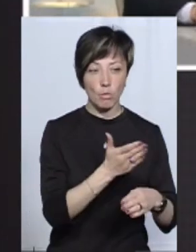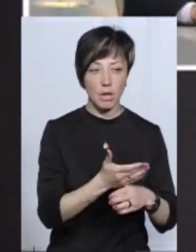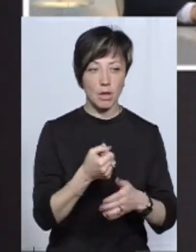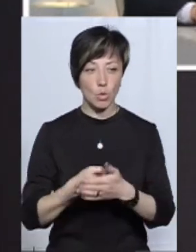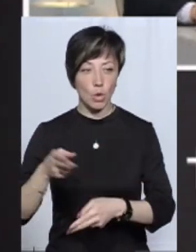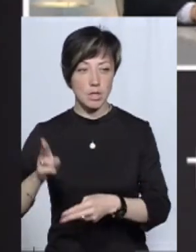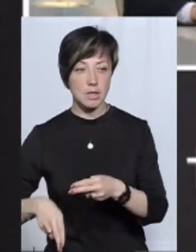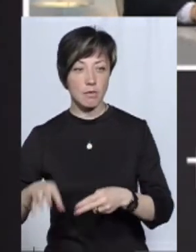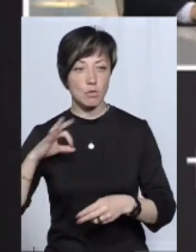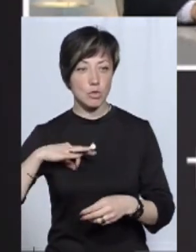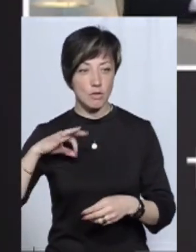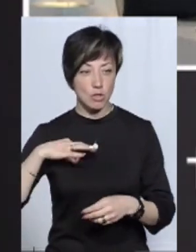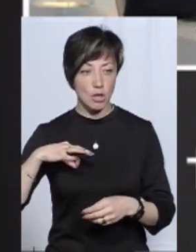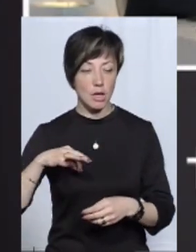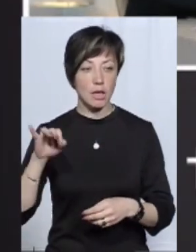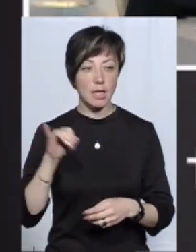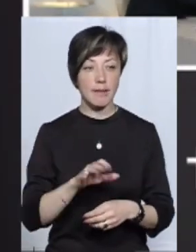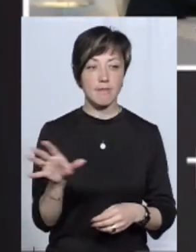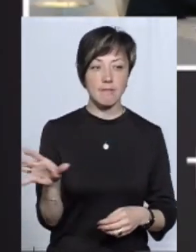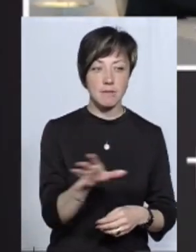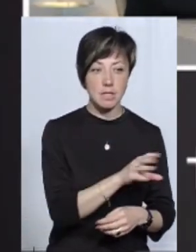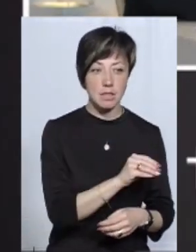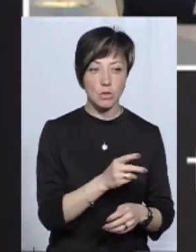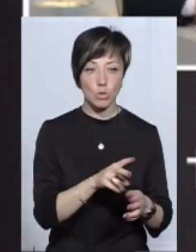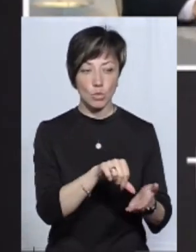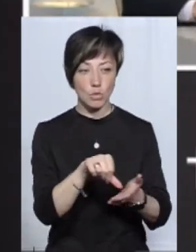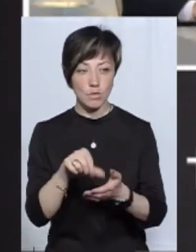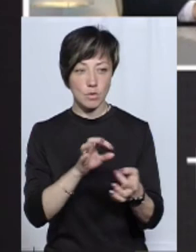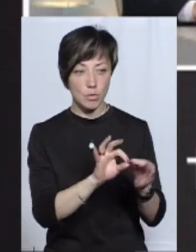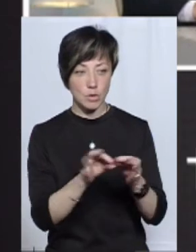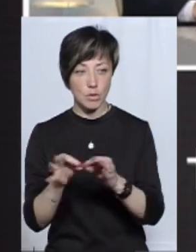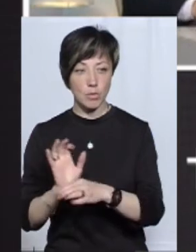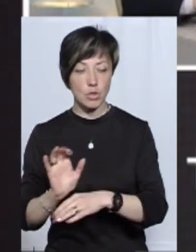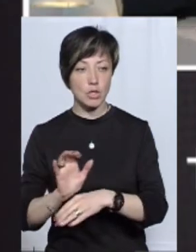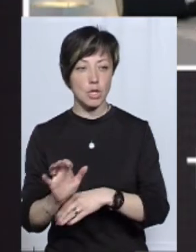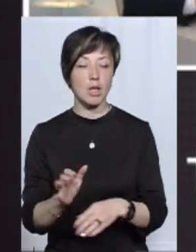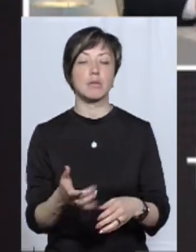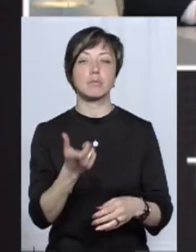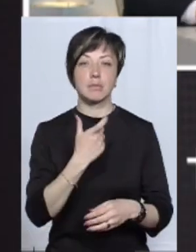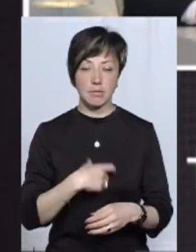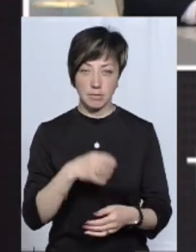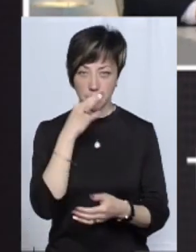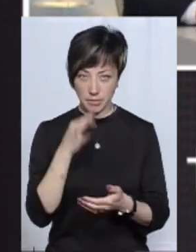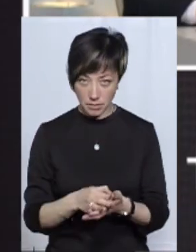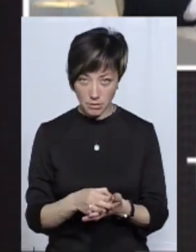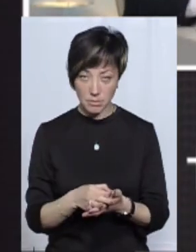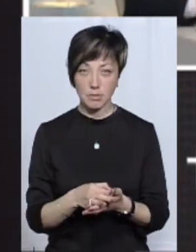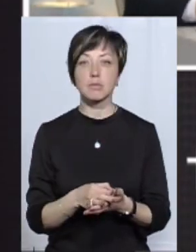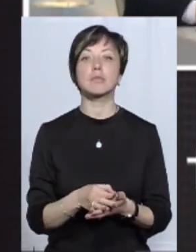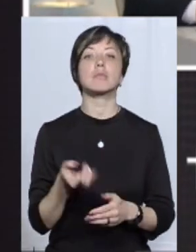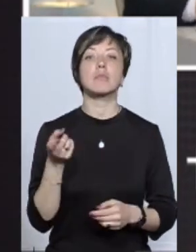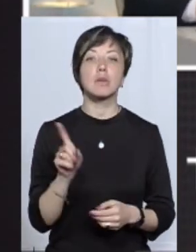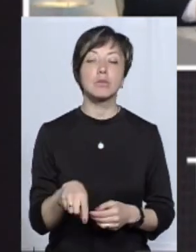до кінцевого споживача і всі, хто задіяний в цьому ланцюгу постачання, беруть на себе цю відповідальність,